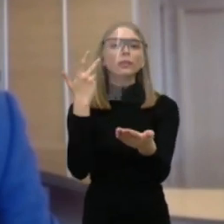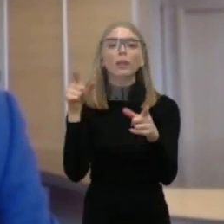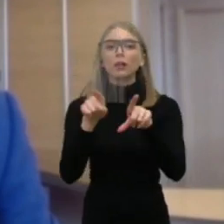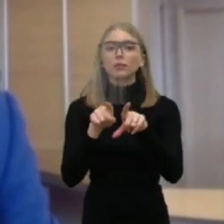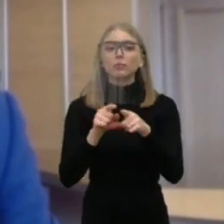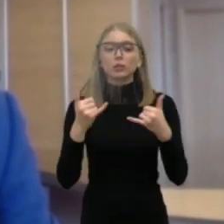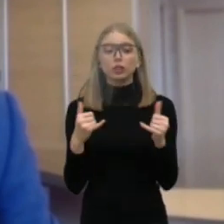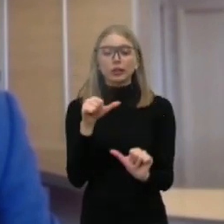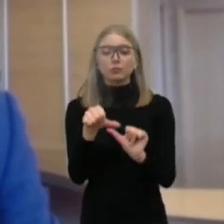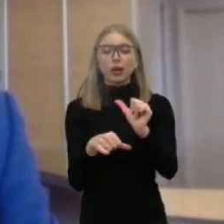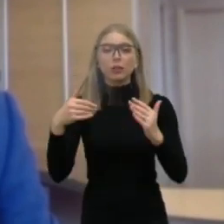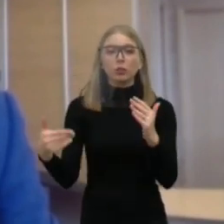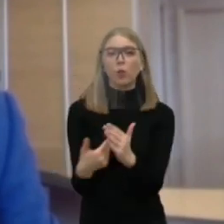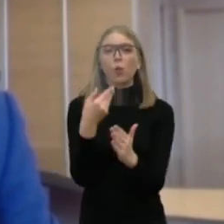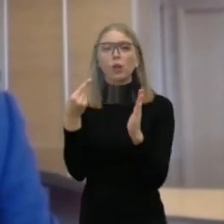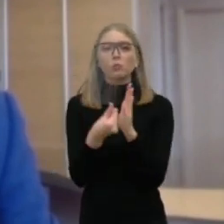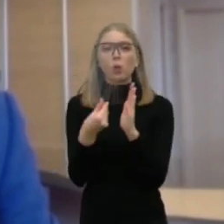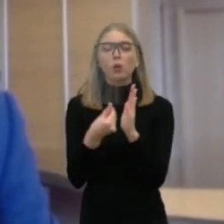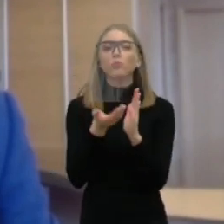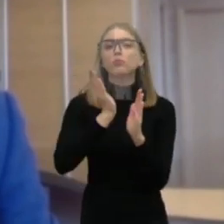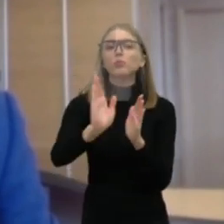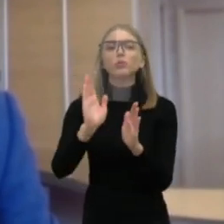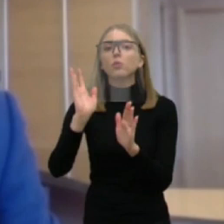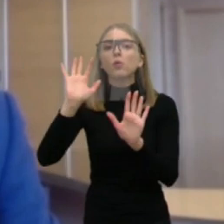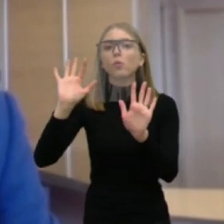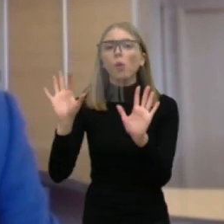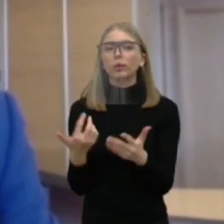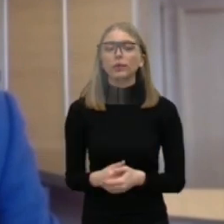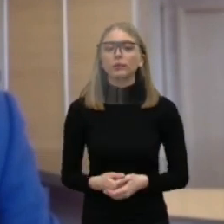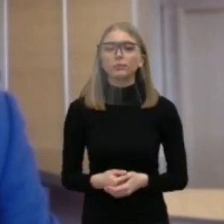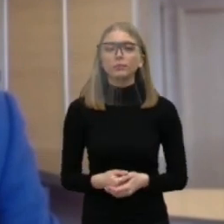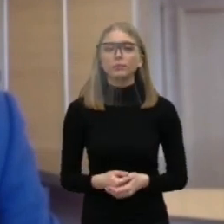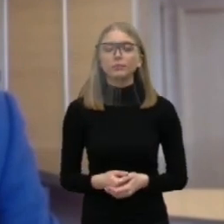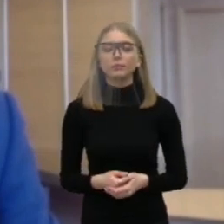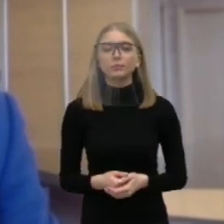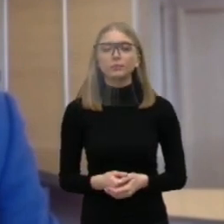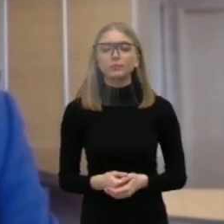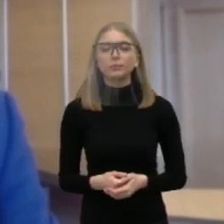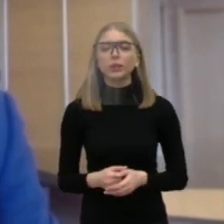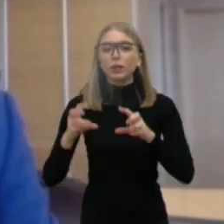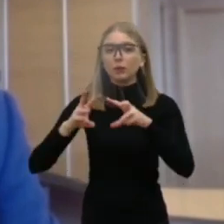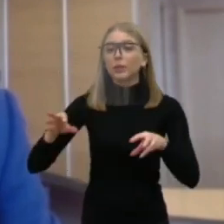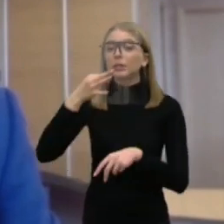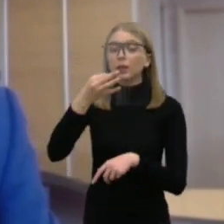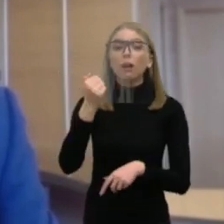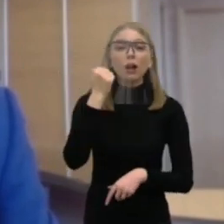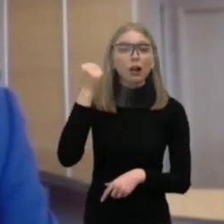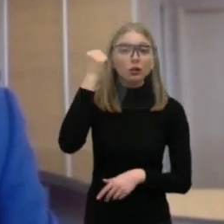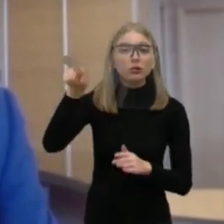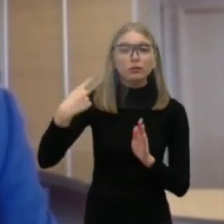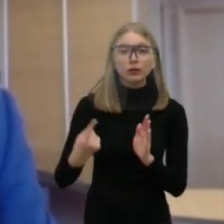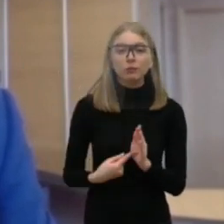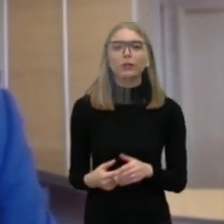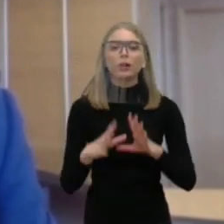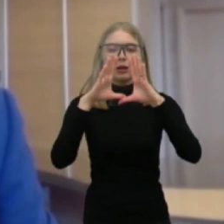naujų priemonių, kurios skatintų įsigyti mažiau tašės transportų priemonės. Ačiū Jums. Dėkuoju išklausimą. Pavasario